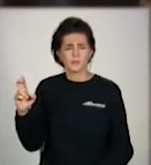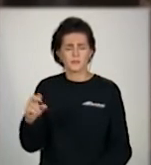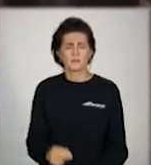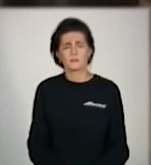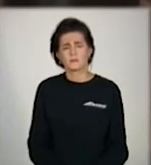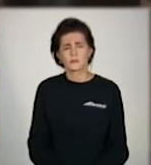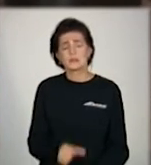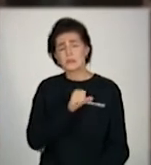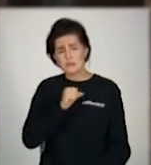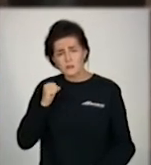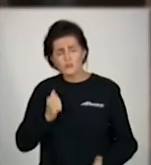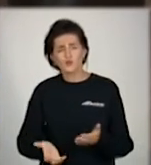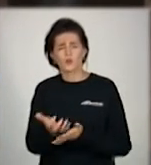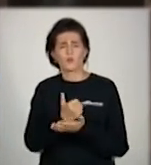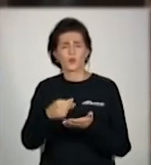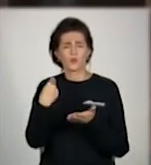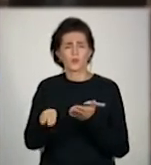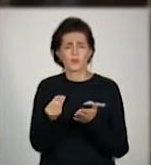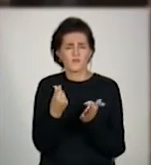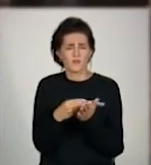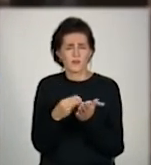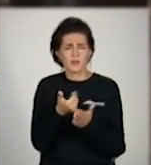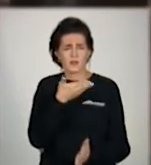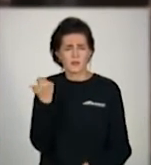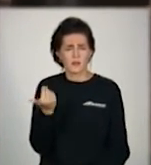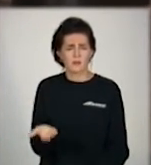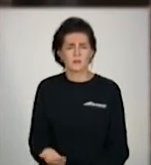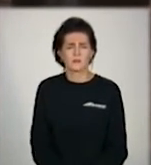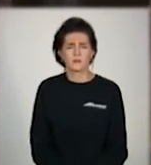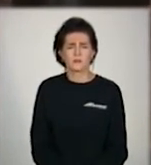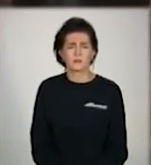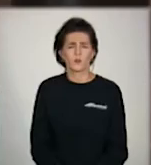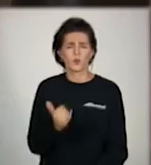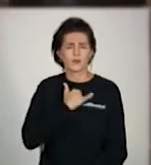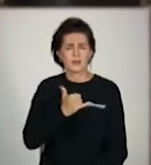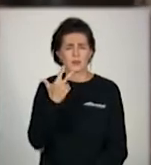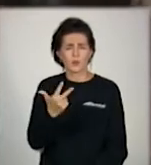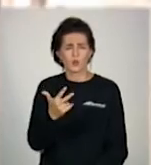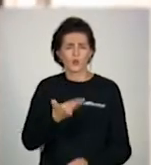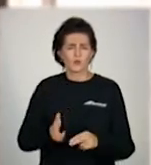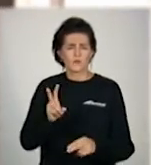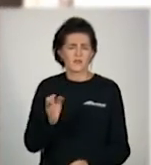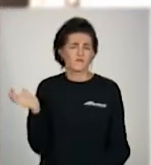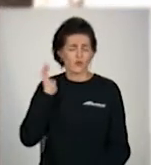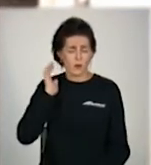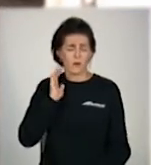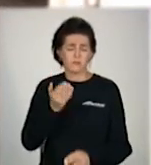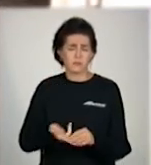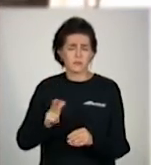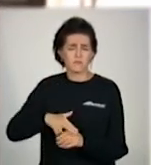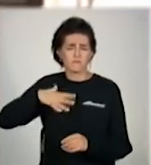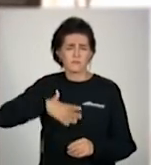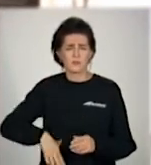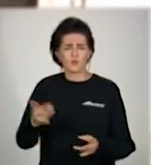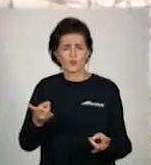ніхто. Покупати не за все. От, троє на шеї. І що мені? Мені